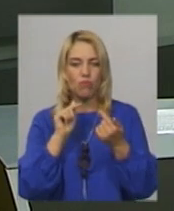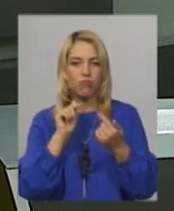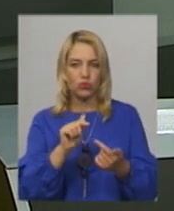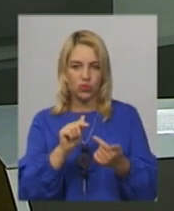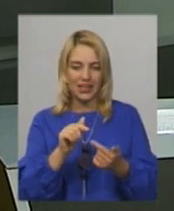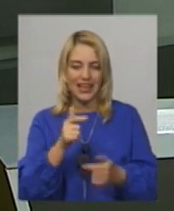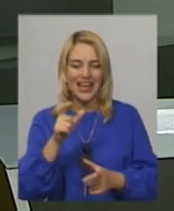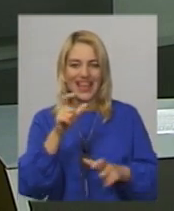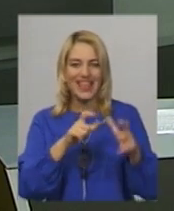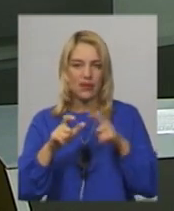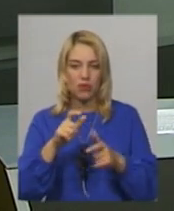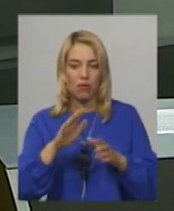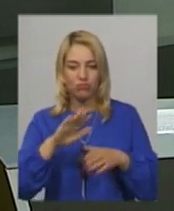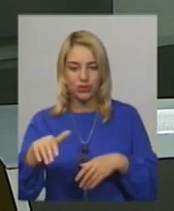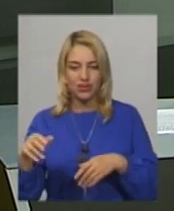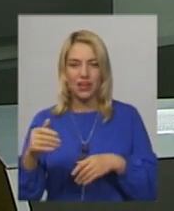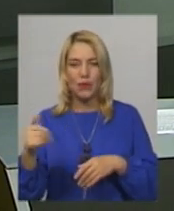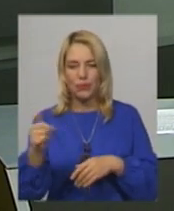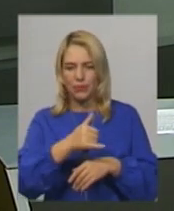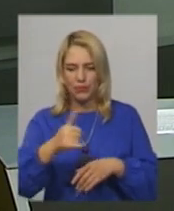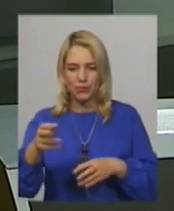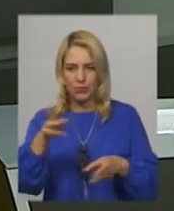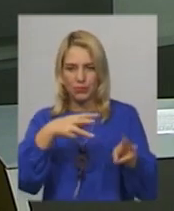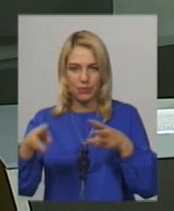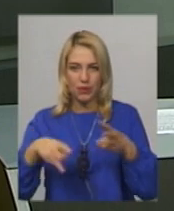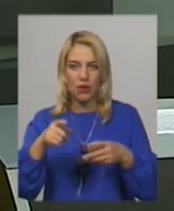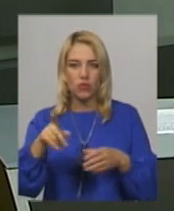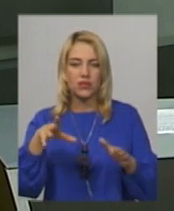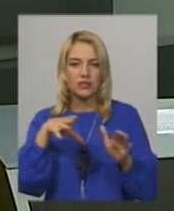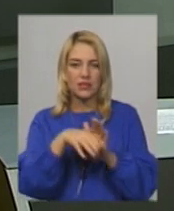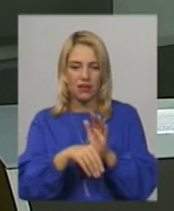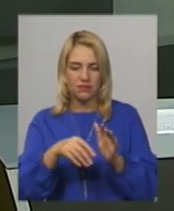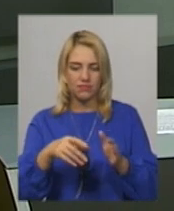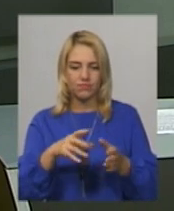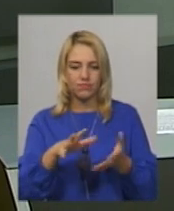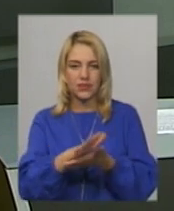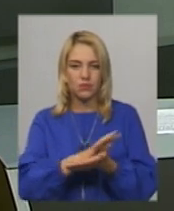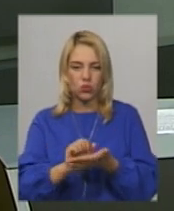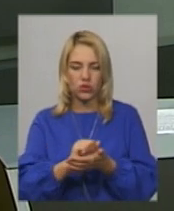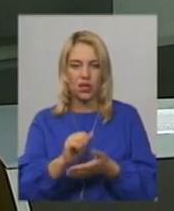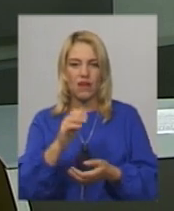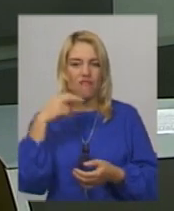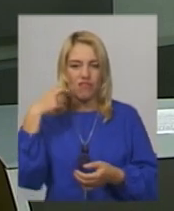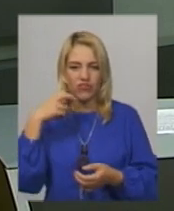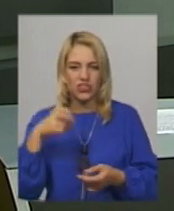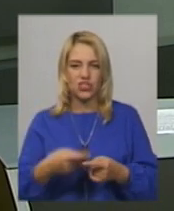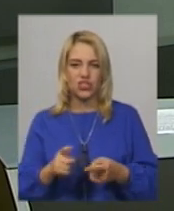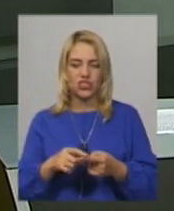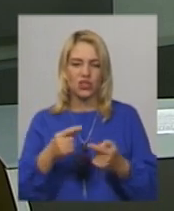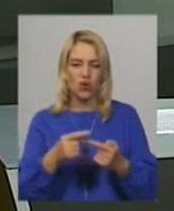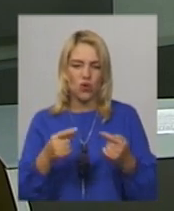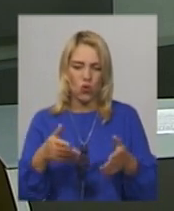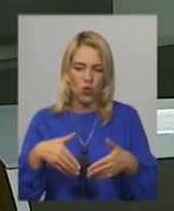Кажуть, після обробки односельцям сусідньої ділянки в них загинула частина городини та урожай вишень. А овочі, які залишилися,